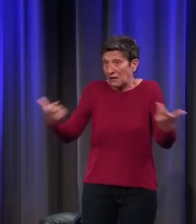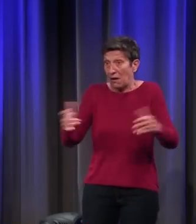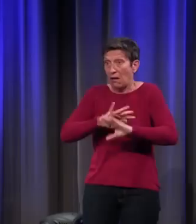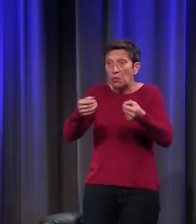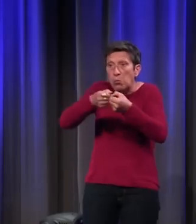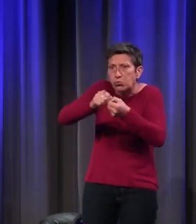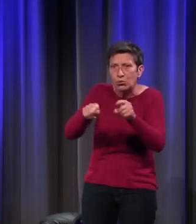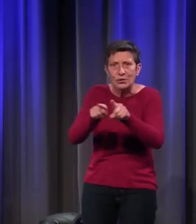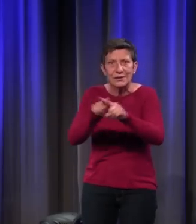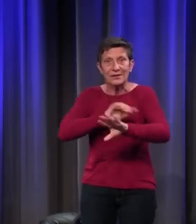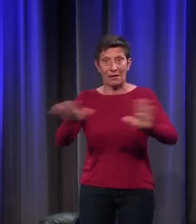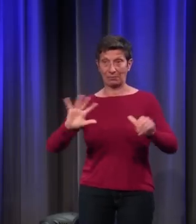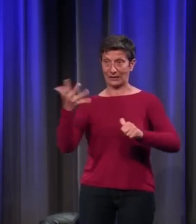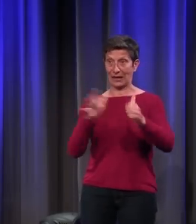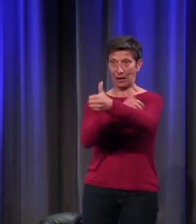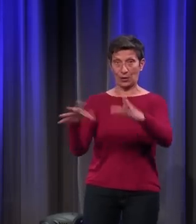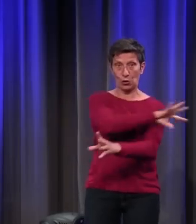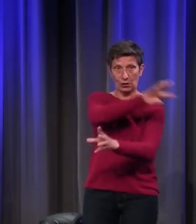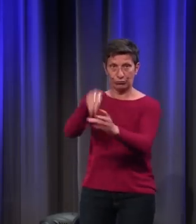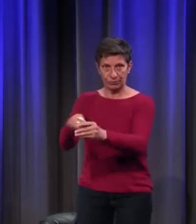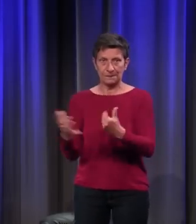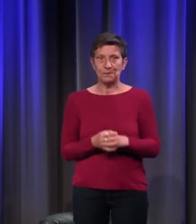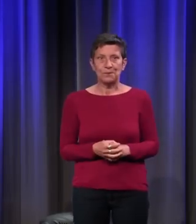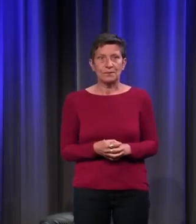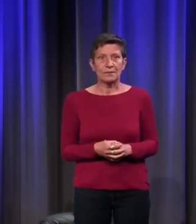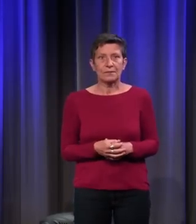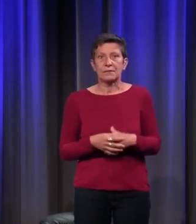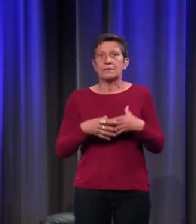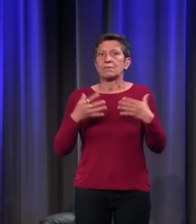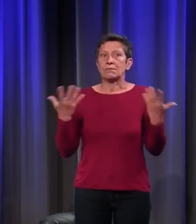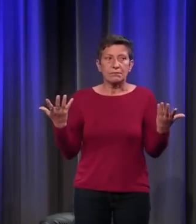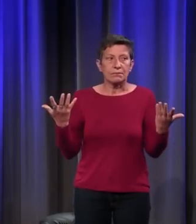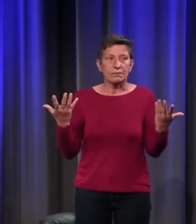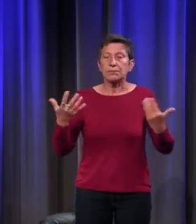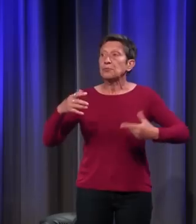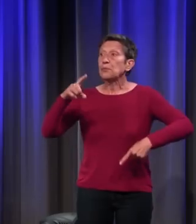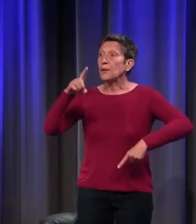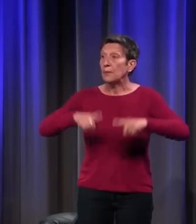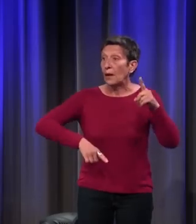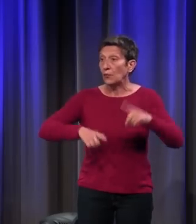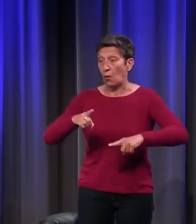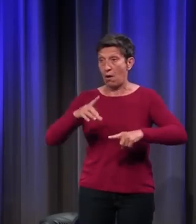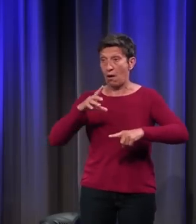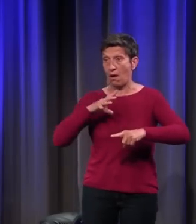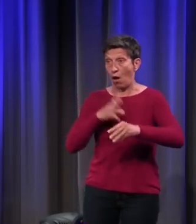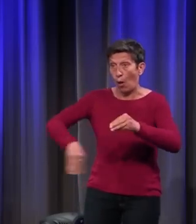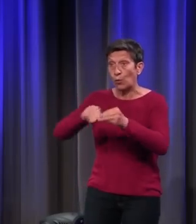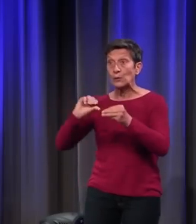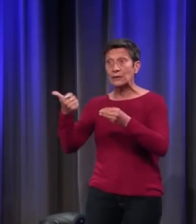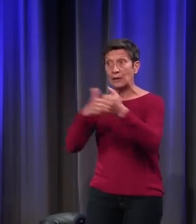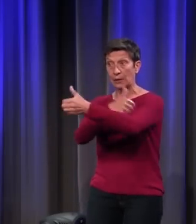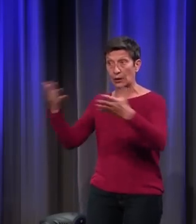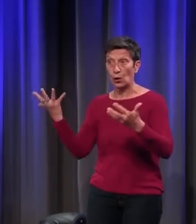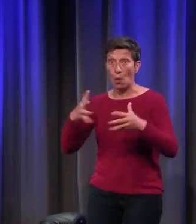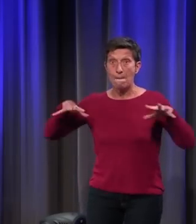cinquième catégorie. Quelquefois, on ajoute une sixième catégorie, les monstres.